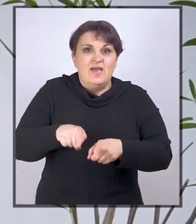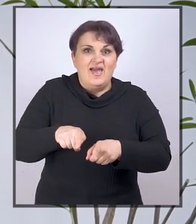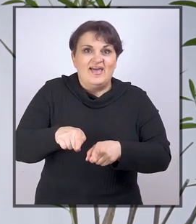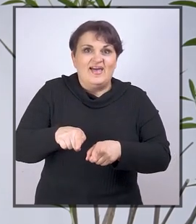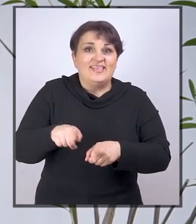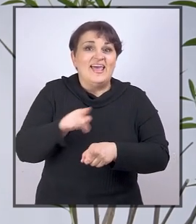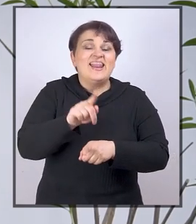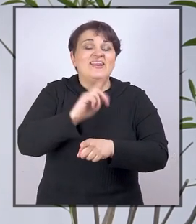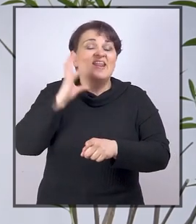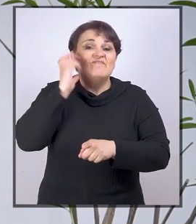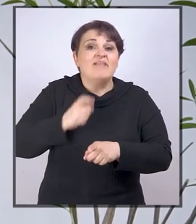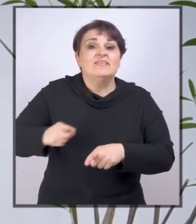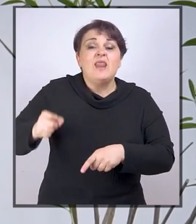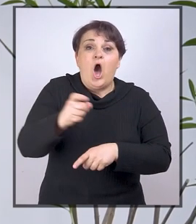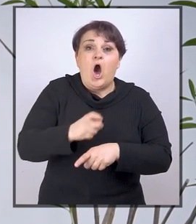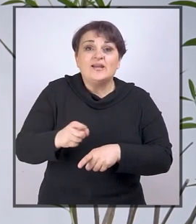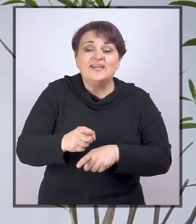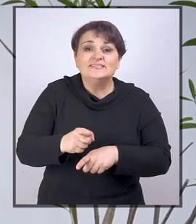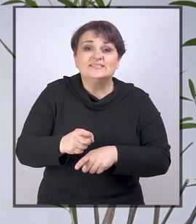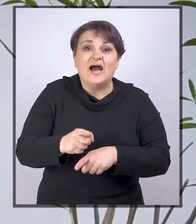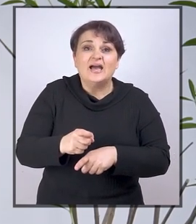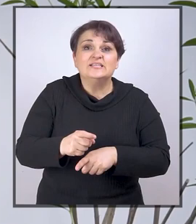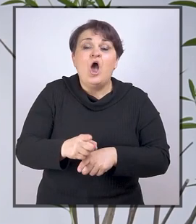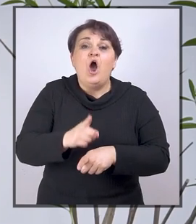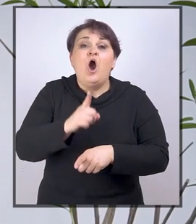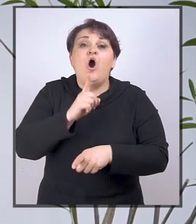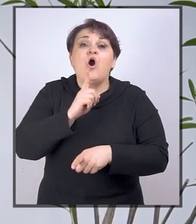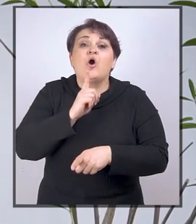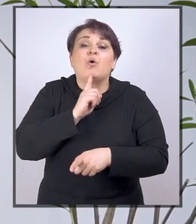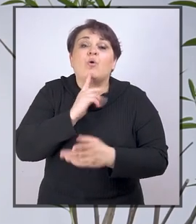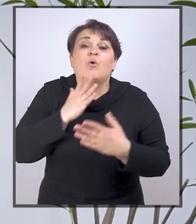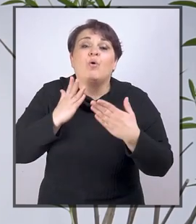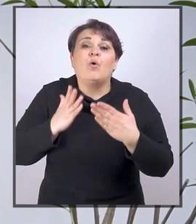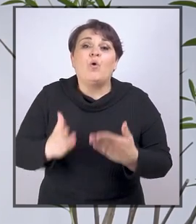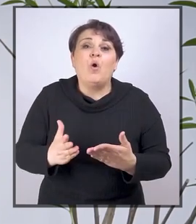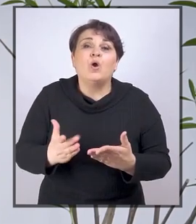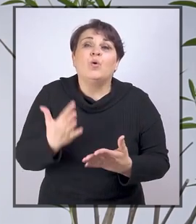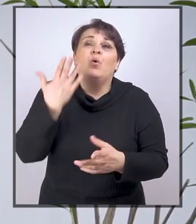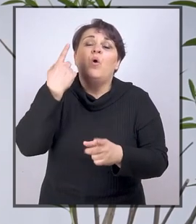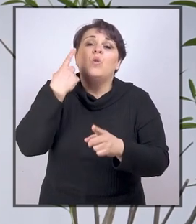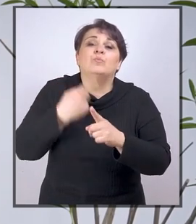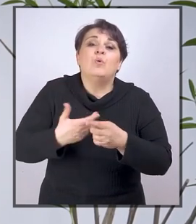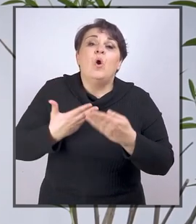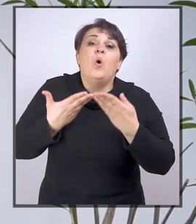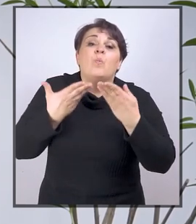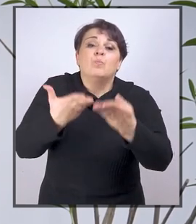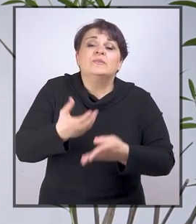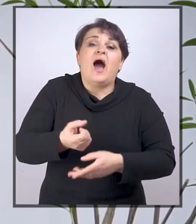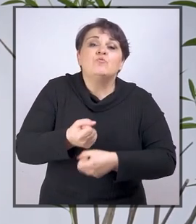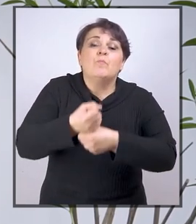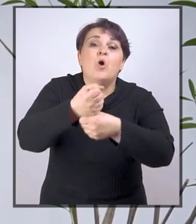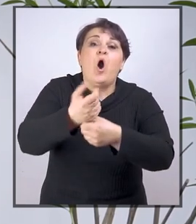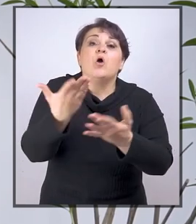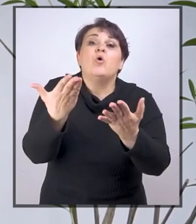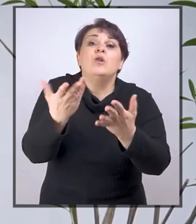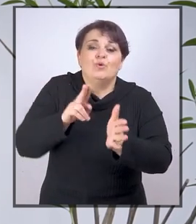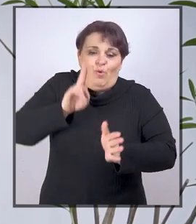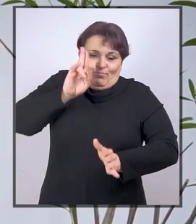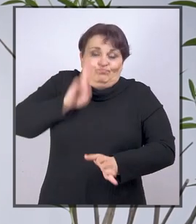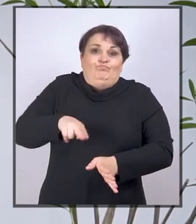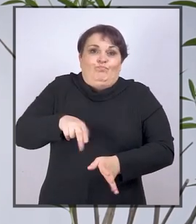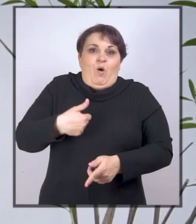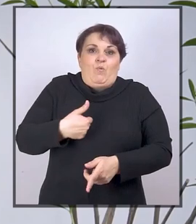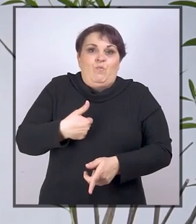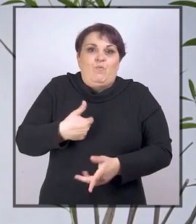porodicu djeteta, na nevladine organizacije koje često pružaju